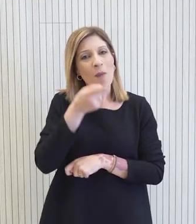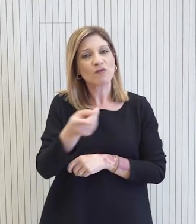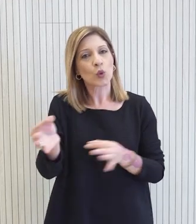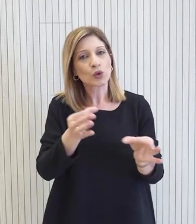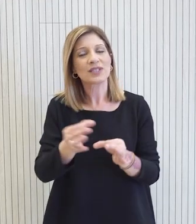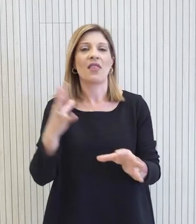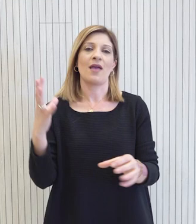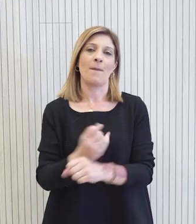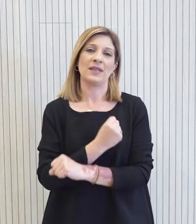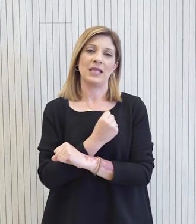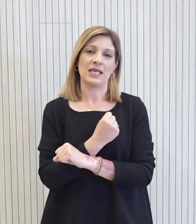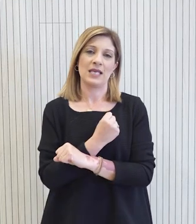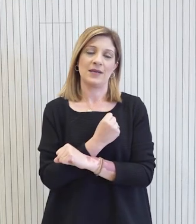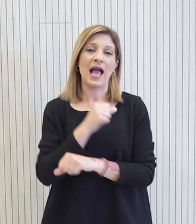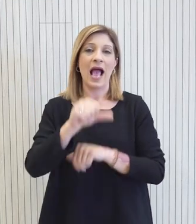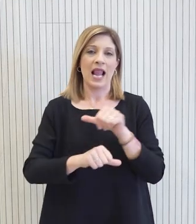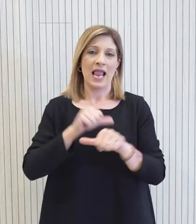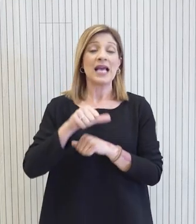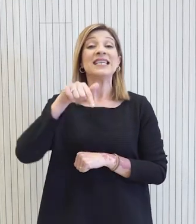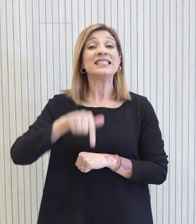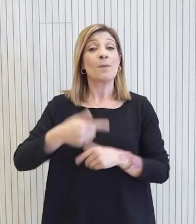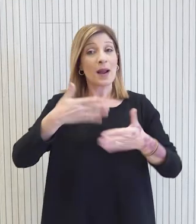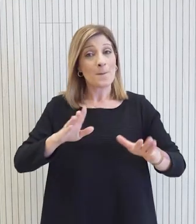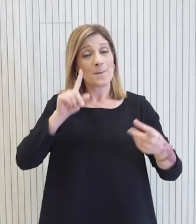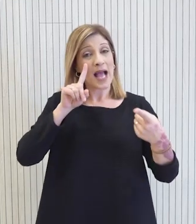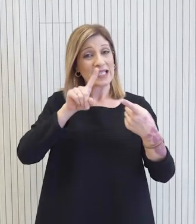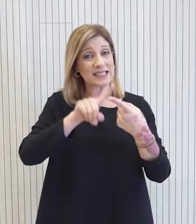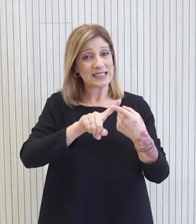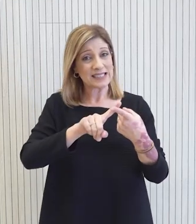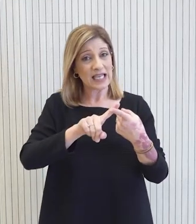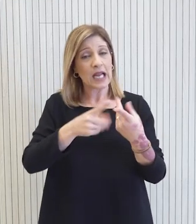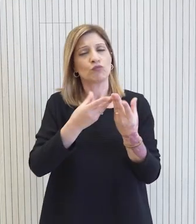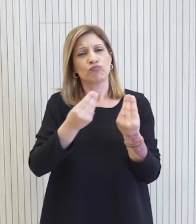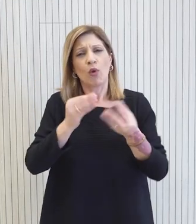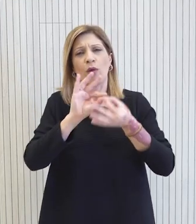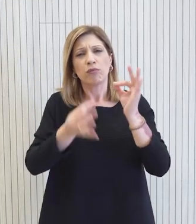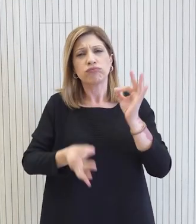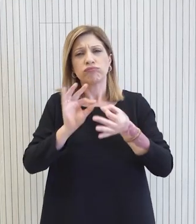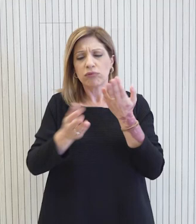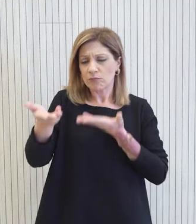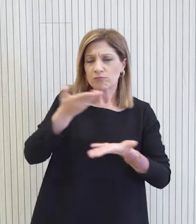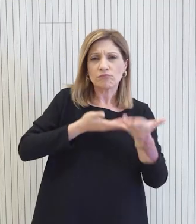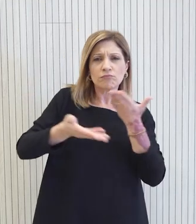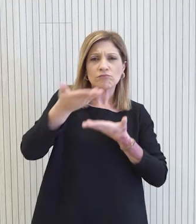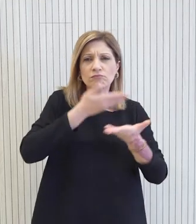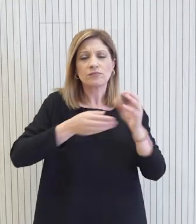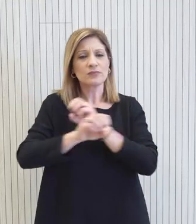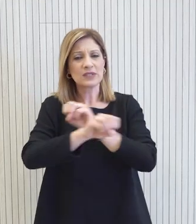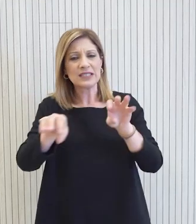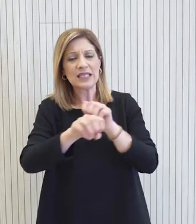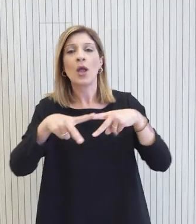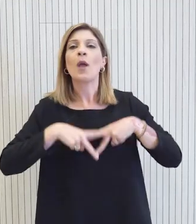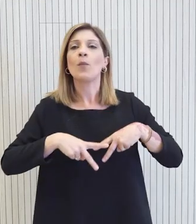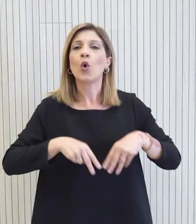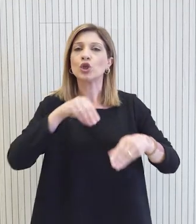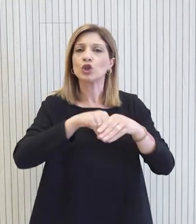αυτή την μεταρρύθμιση. Σήμερα έχει γίνει μια πολύ εντελεχής ανταλλαγή απόψεων, μια ενημέρωση από πλευράς του Υπουργού